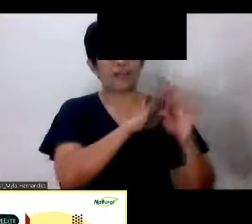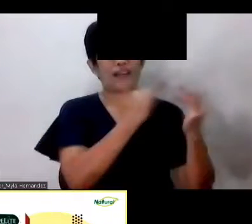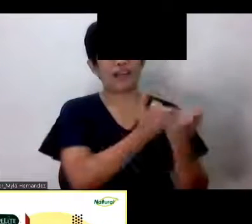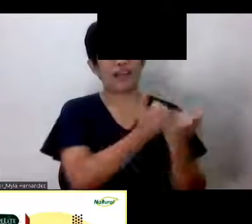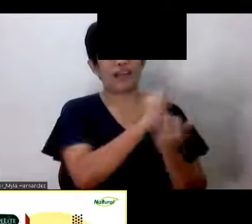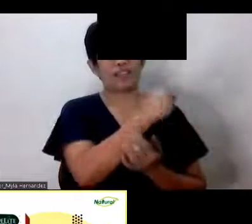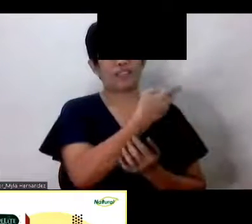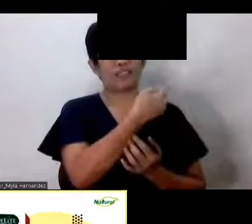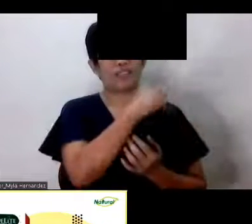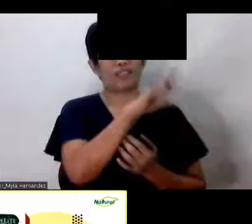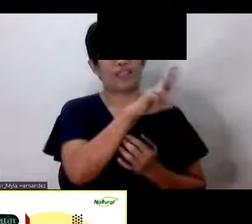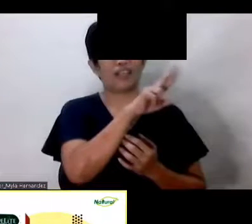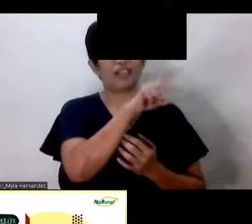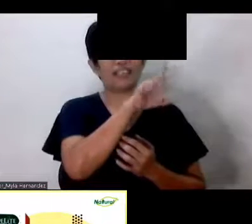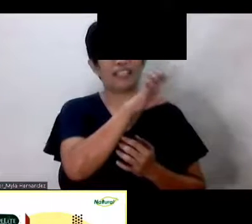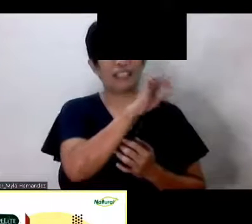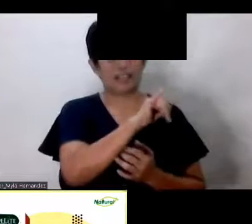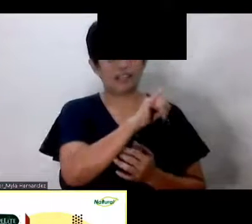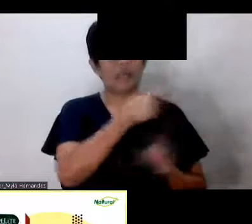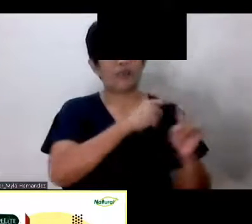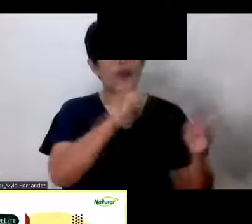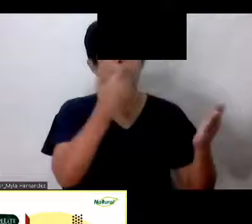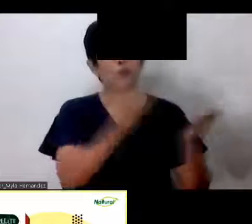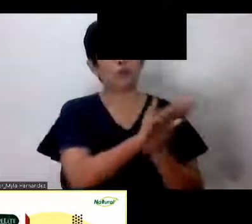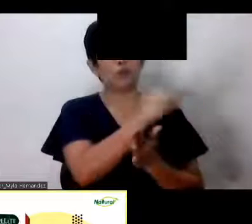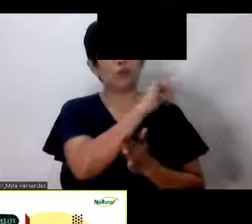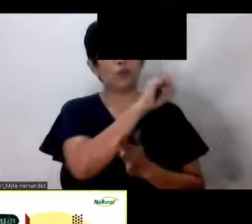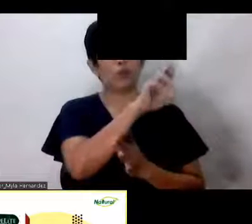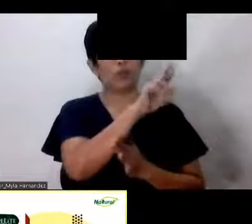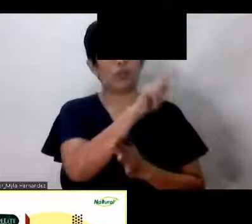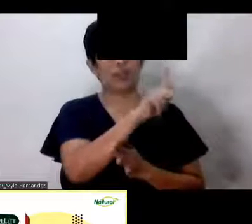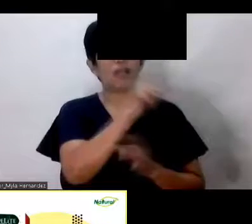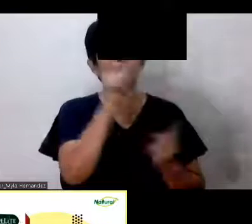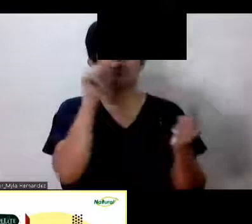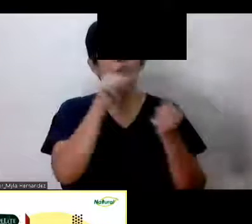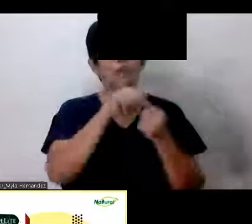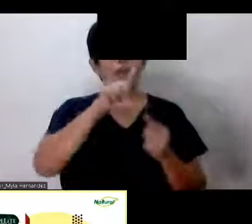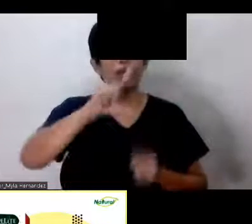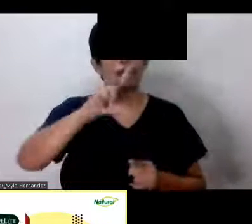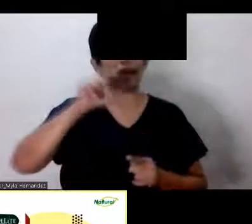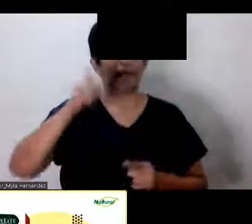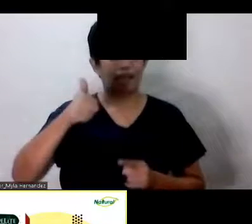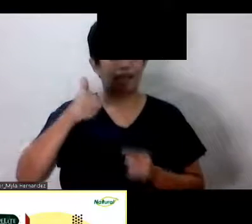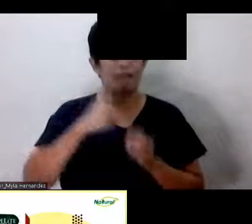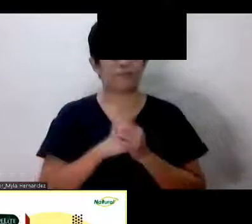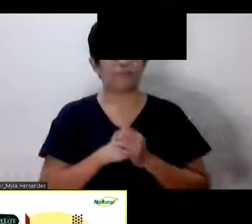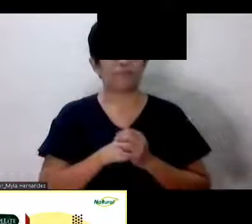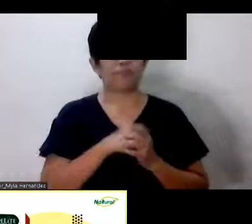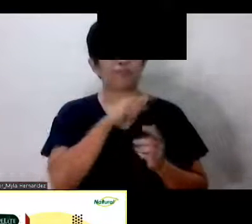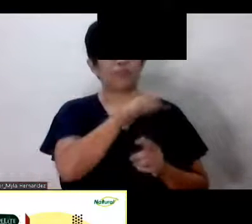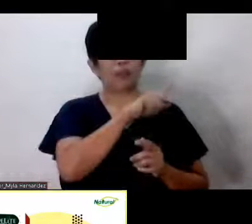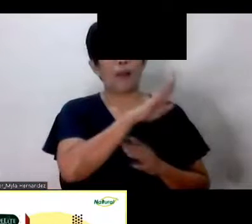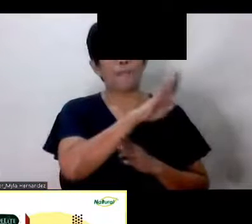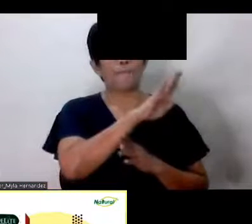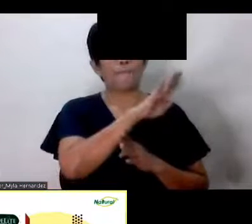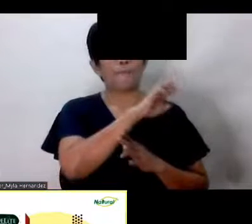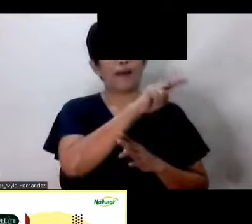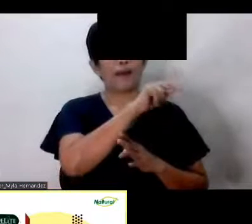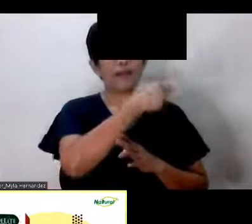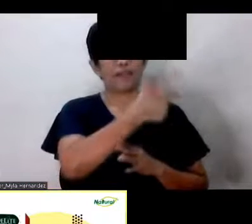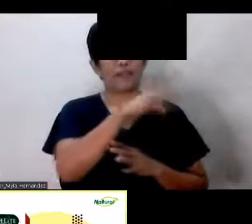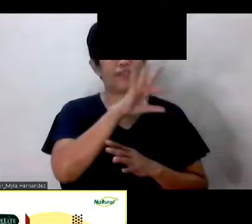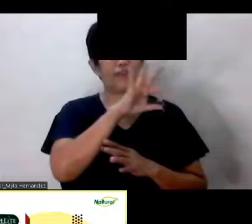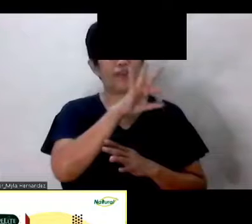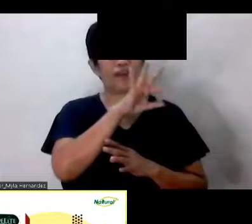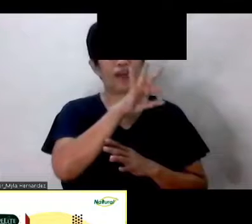hanggang LA Okay Nandyan sila Sila Poyen Deng Mads Si Ate Linda Si Val At